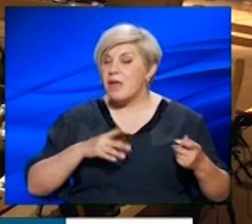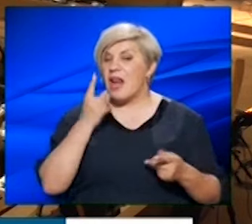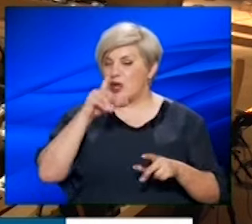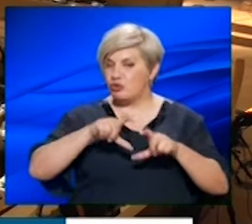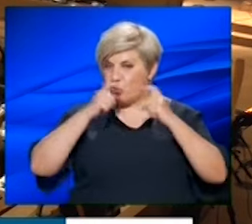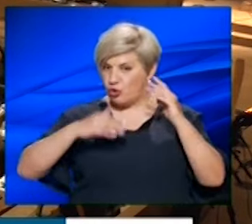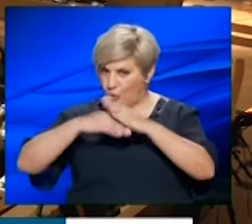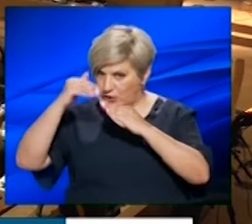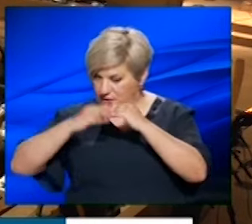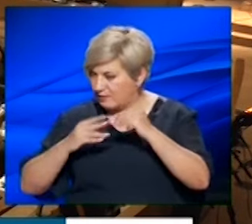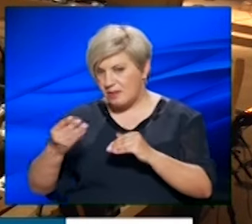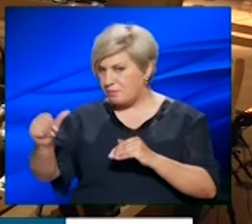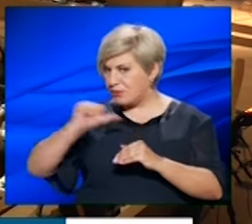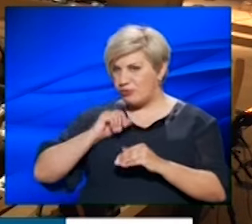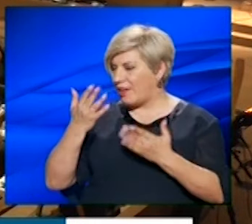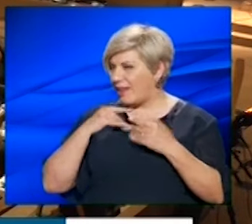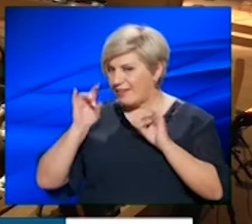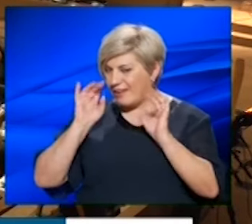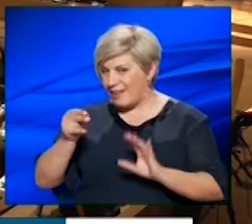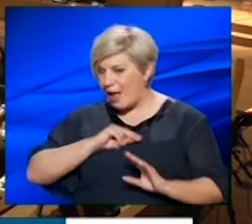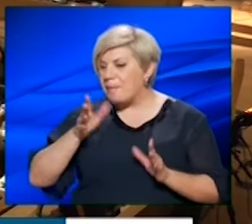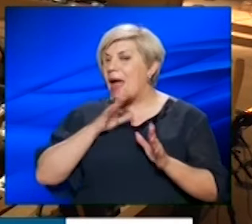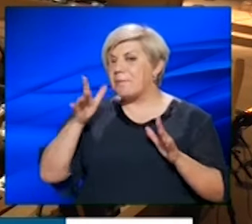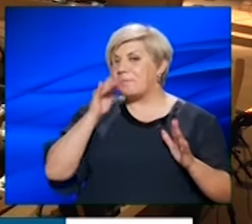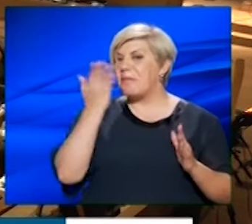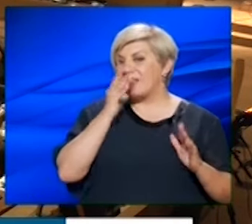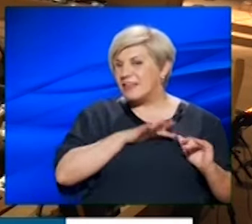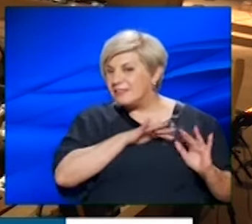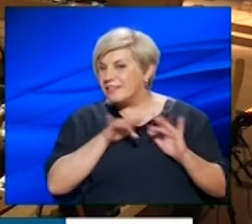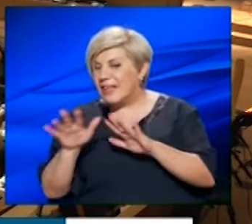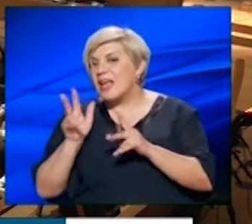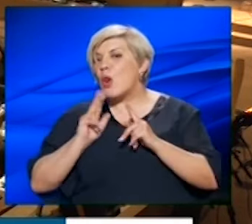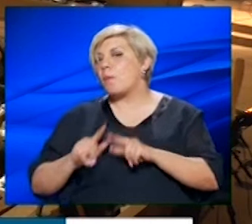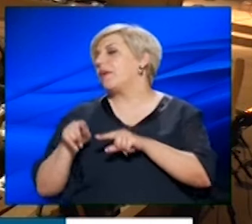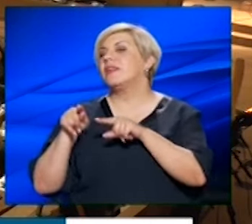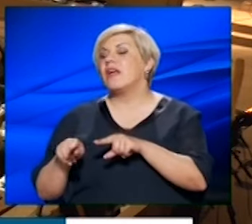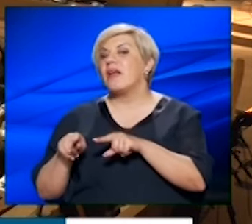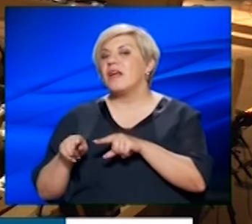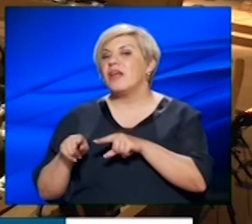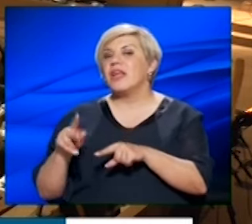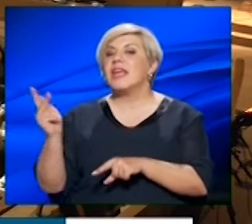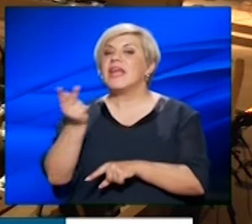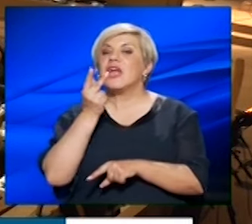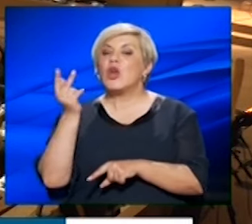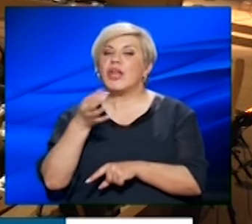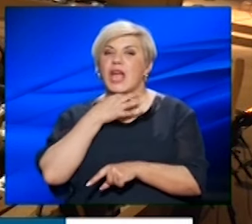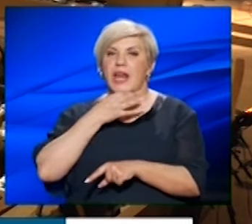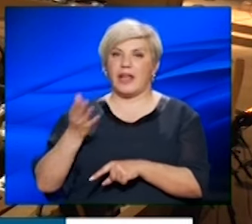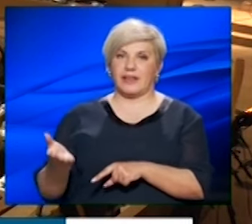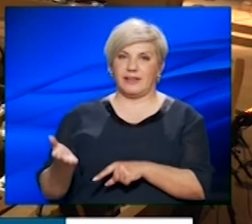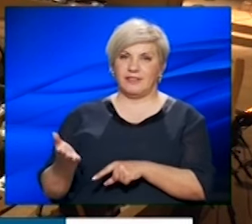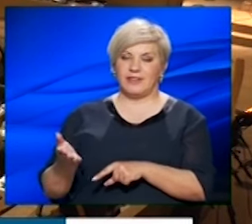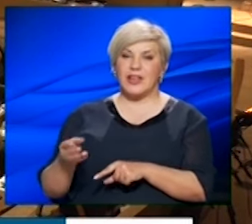σχολείο το χτίζεις και δεν παίρνεις πίσω κέρδος, απλά μπαίνουν τα παιδιά και ικανοποιείται μια κοινωνική ανάγκη.